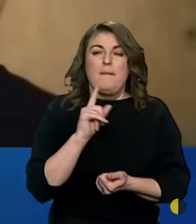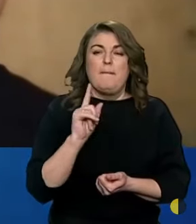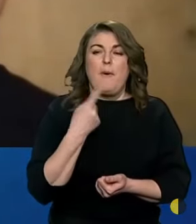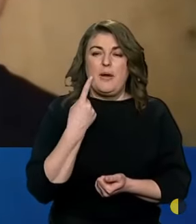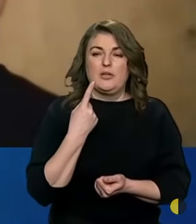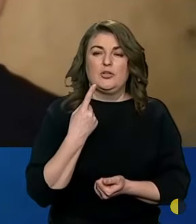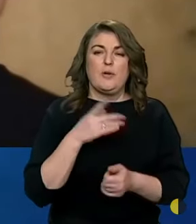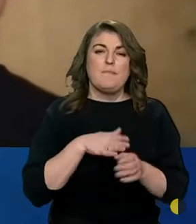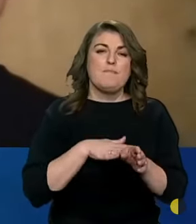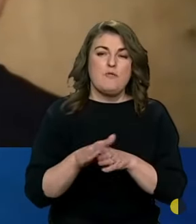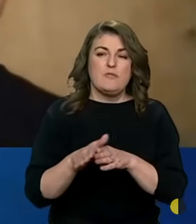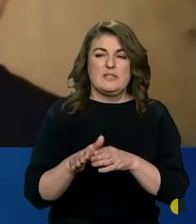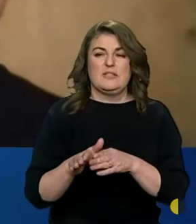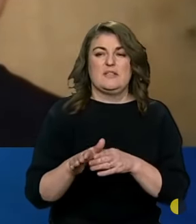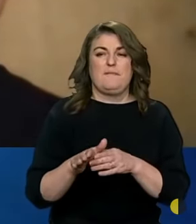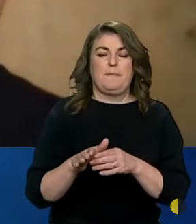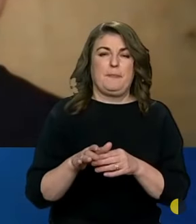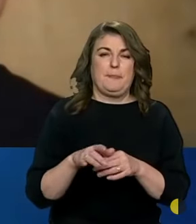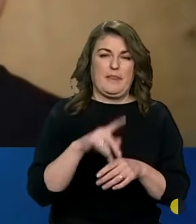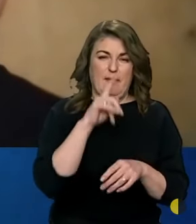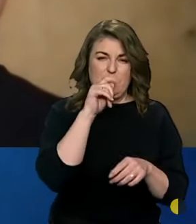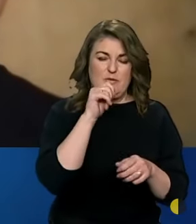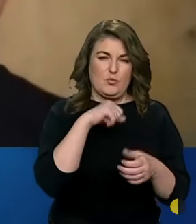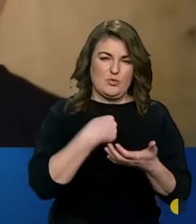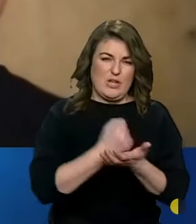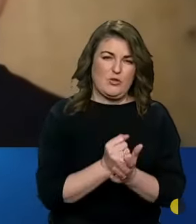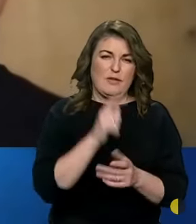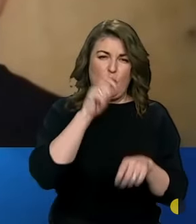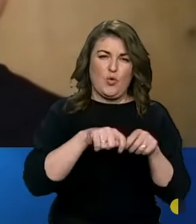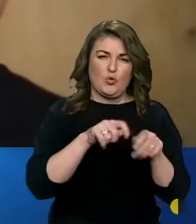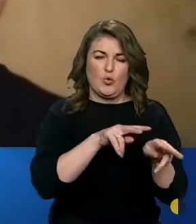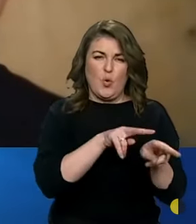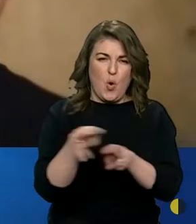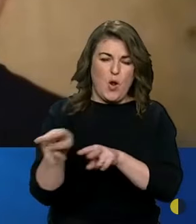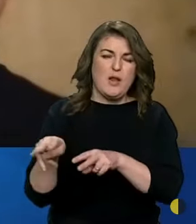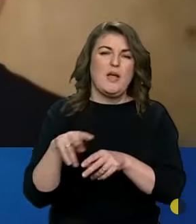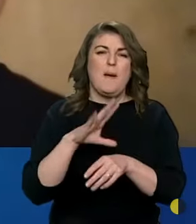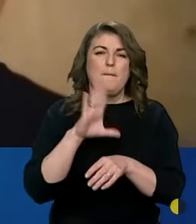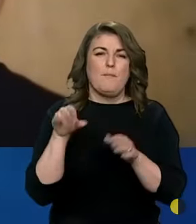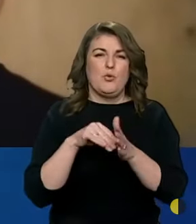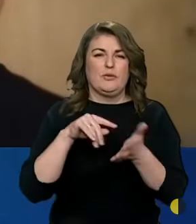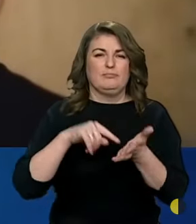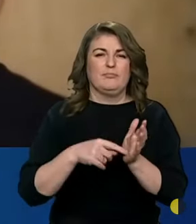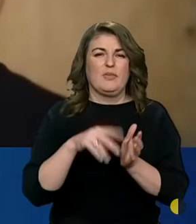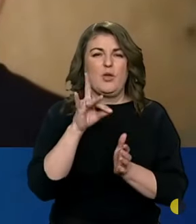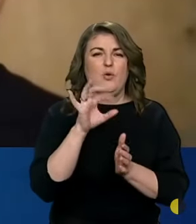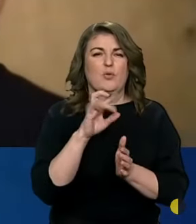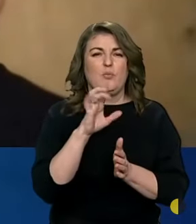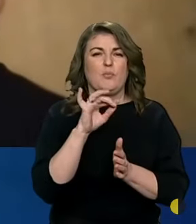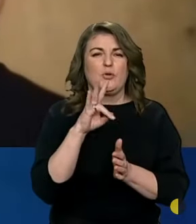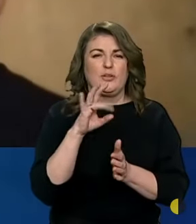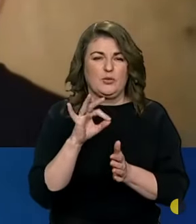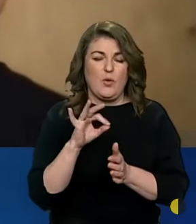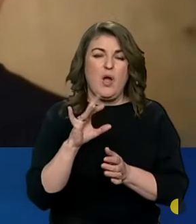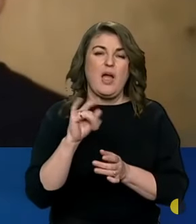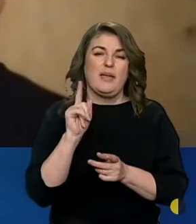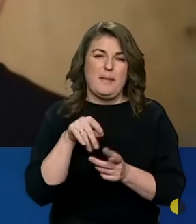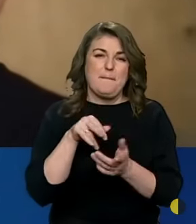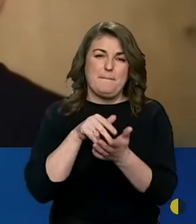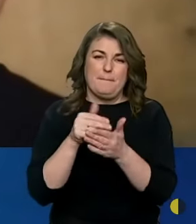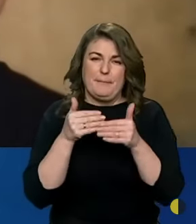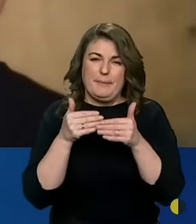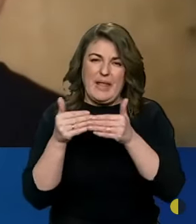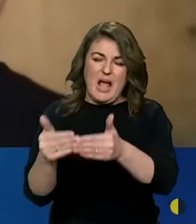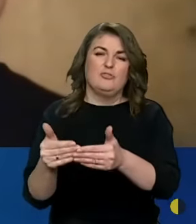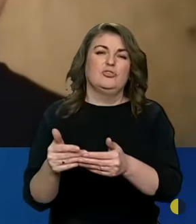-перше, повністю встановити контроль над населеним пунктом роботи, на який вони втратили в ході бойових дій. Ну і просунутися далі,